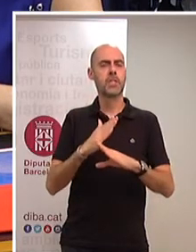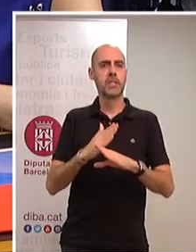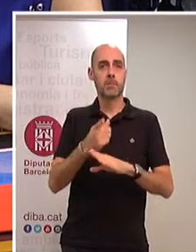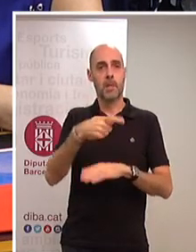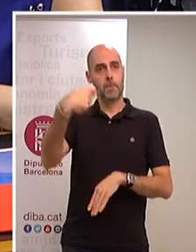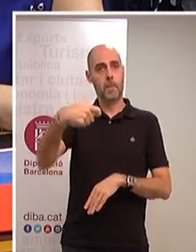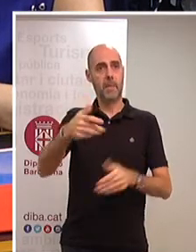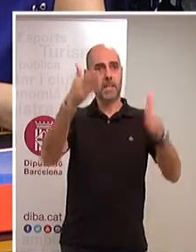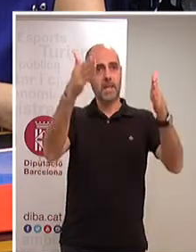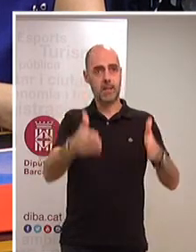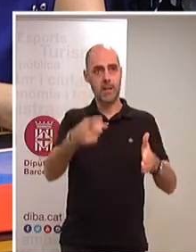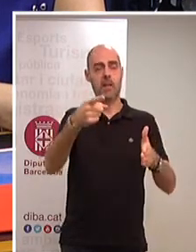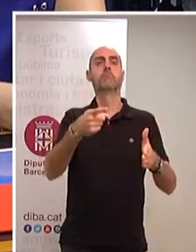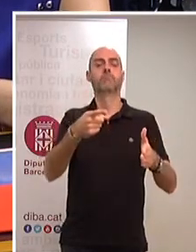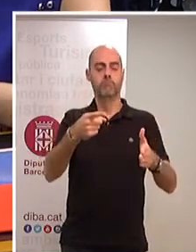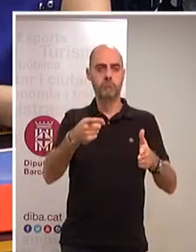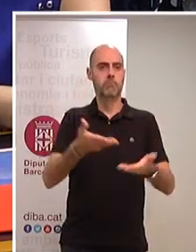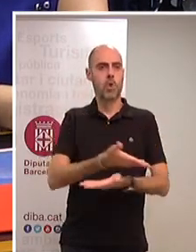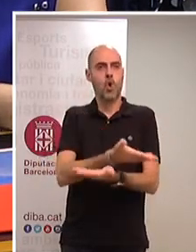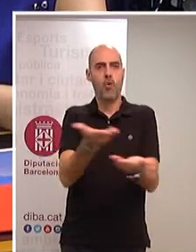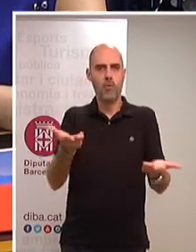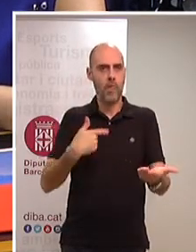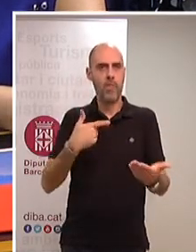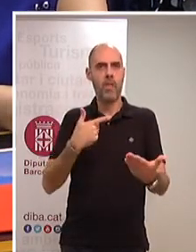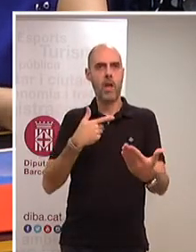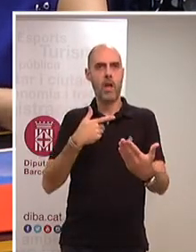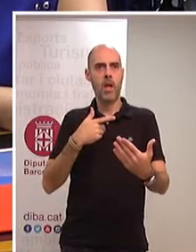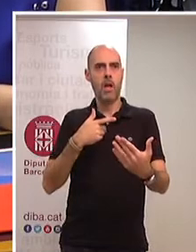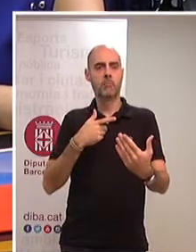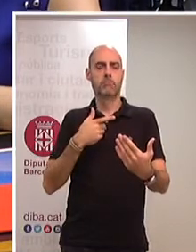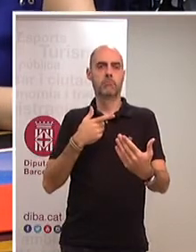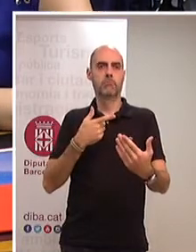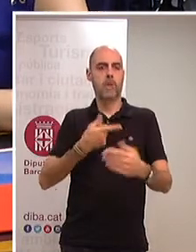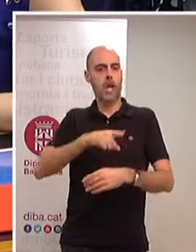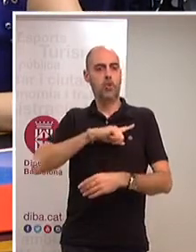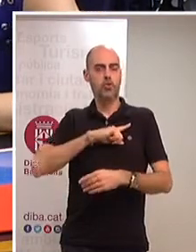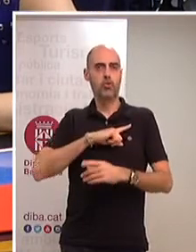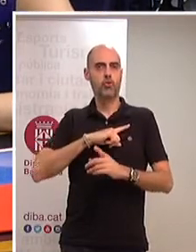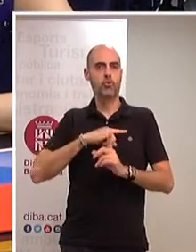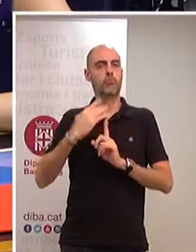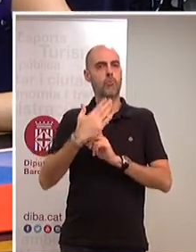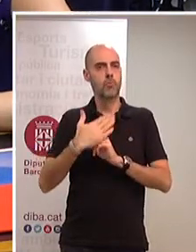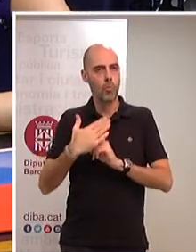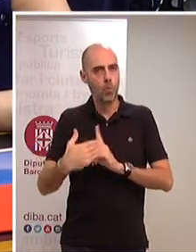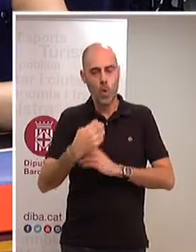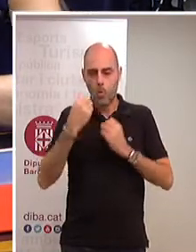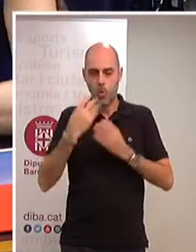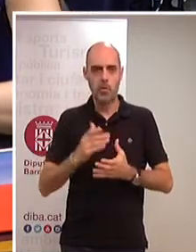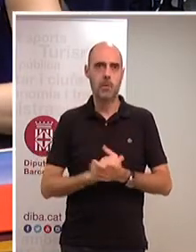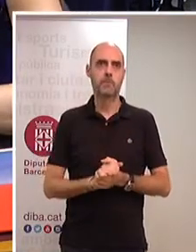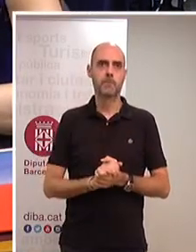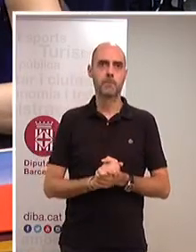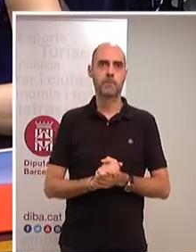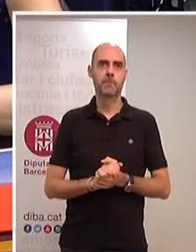presidenta, hem rebut el tracte digne i necessari que hem pensat que necessitàvem.